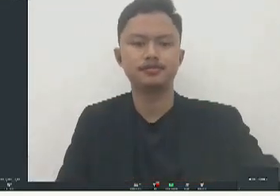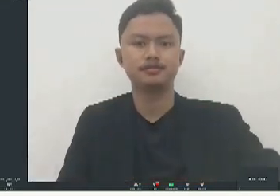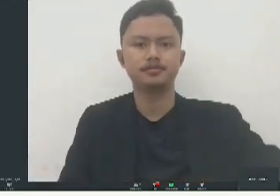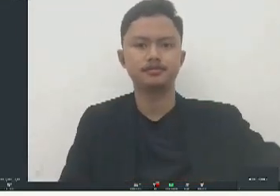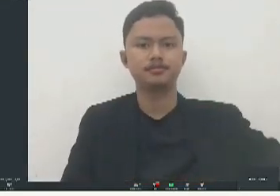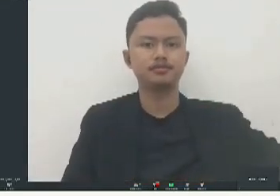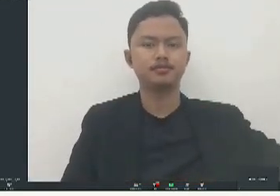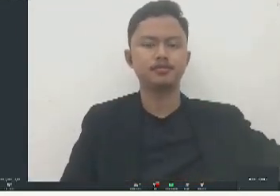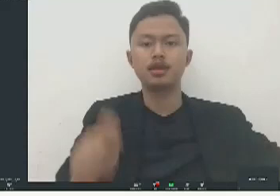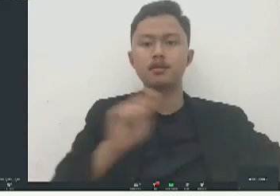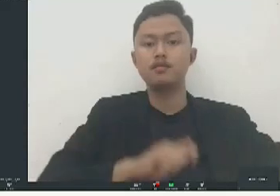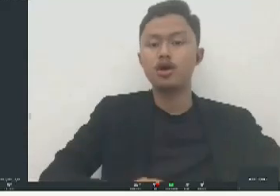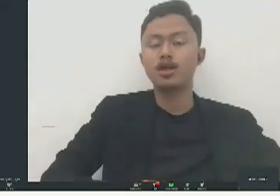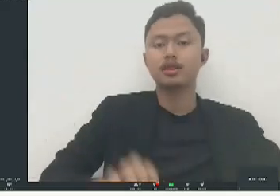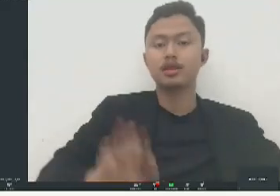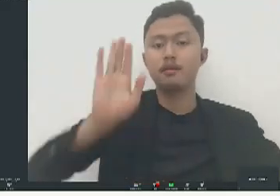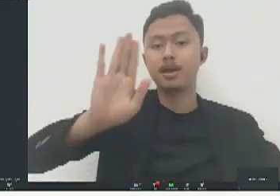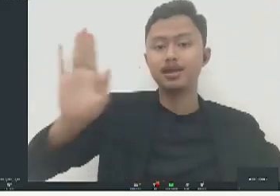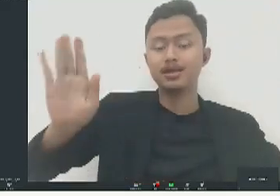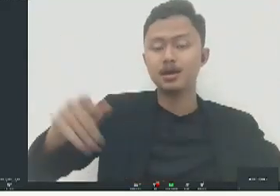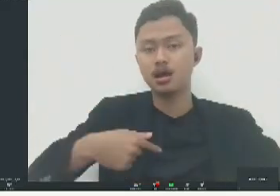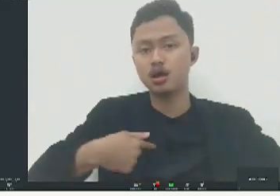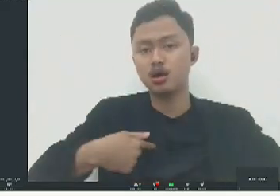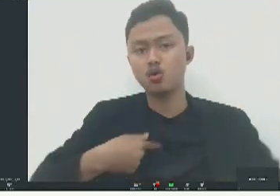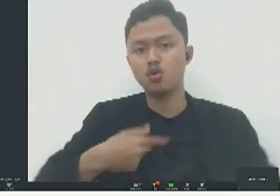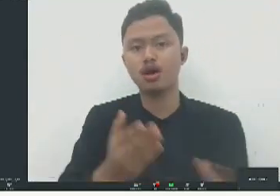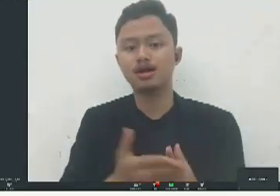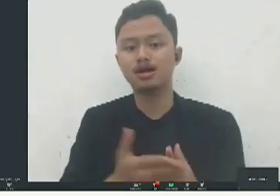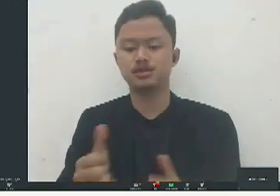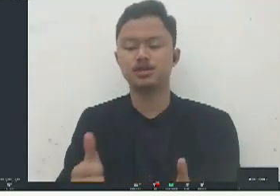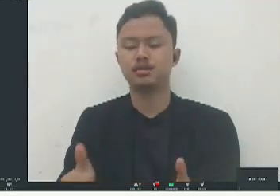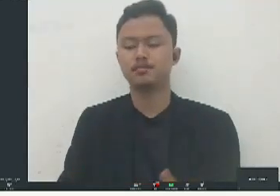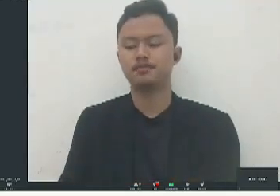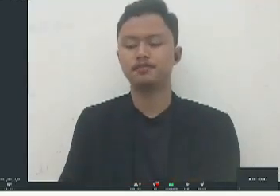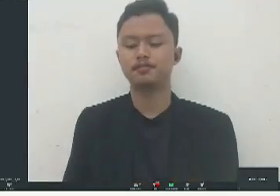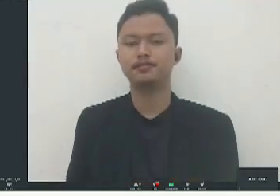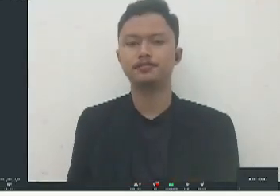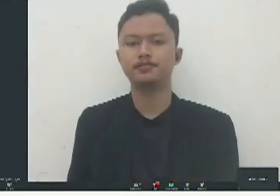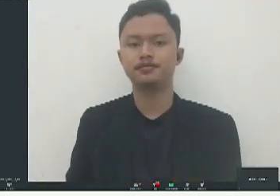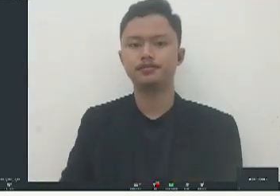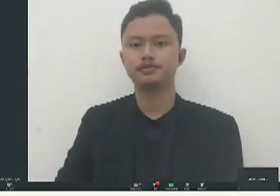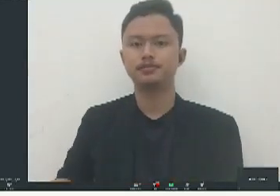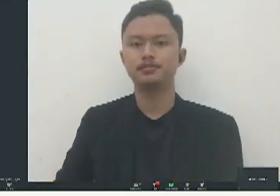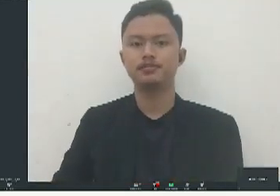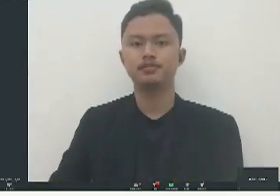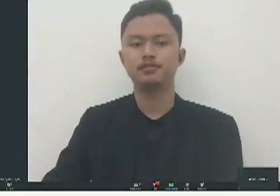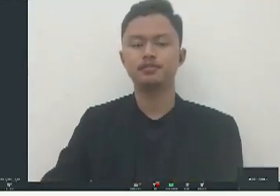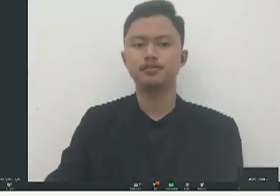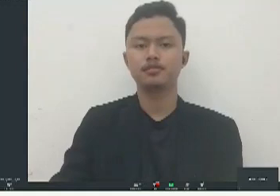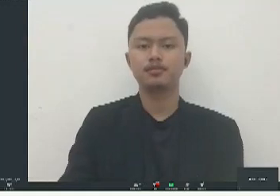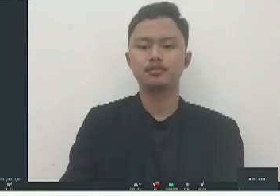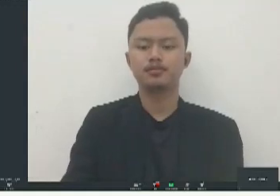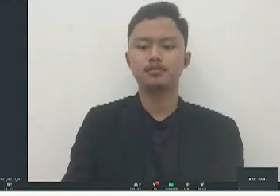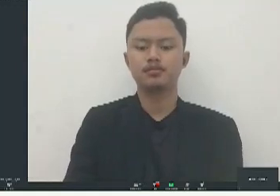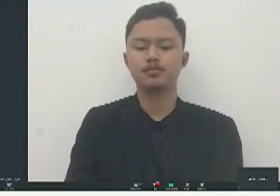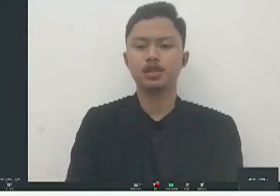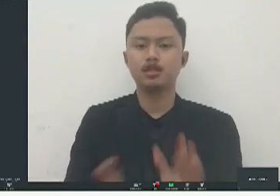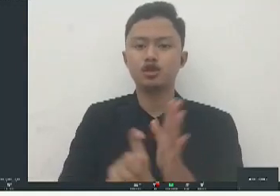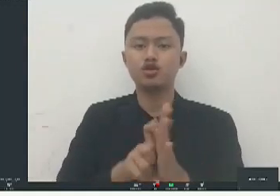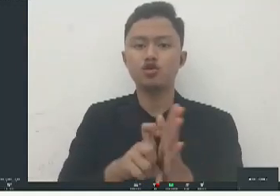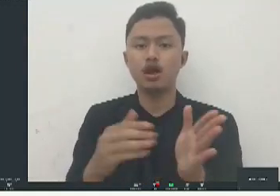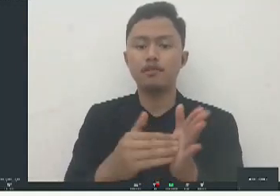yang akses buat saya juga waktu itu jadi itu mungkin bisa menjadi sebuah contoh ya jadi ketika menemukan sebuah hambatan